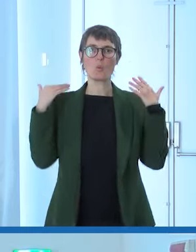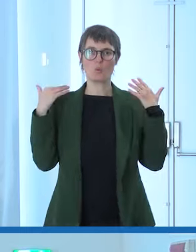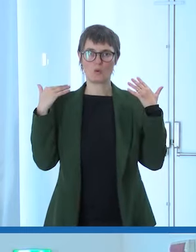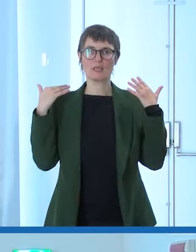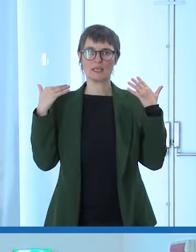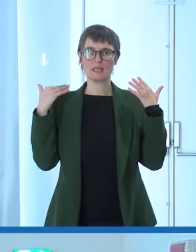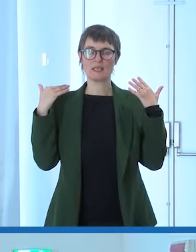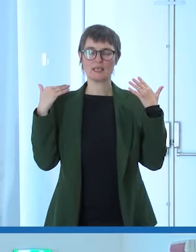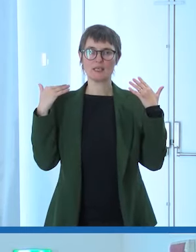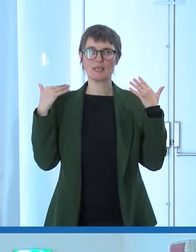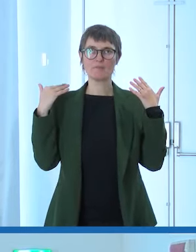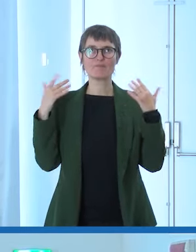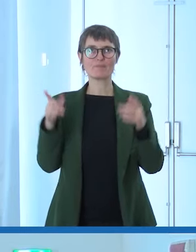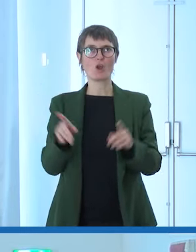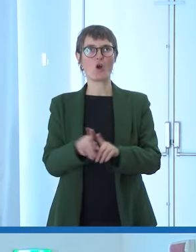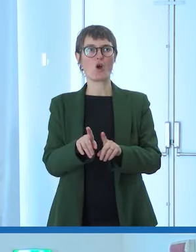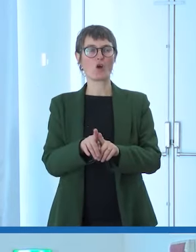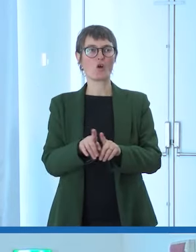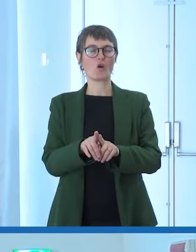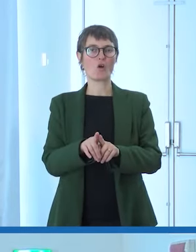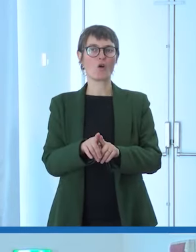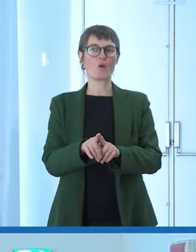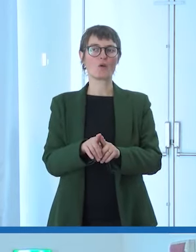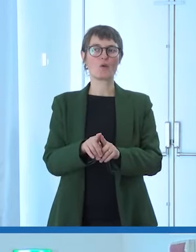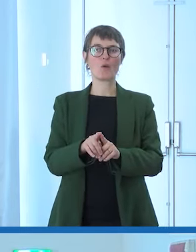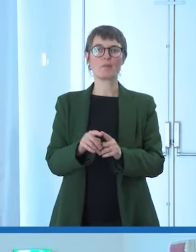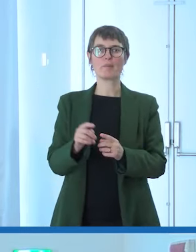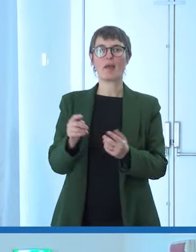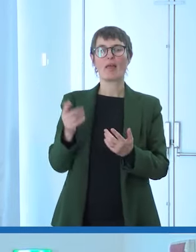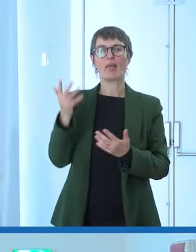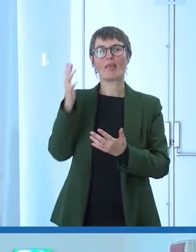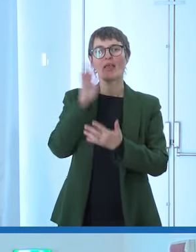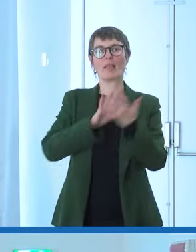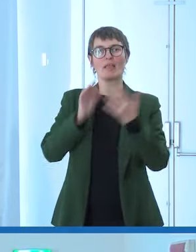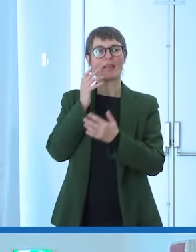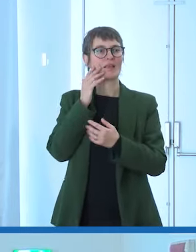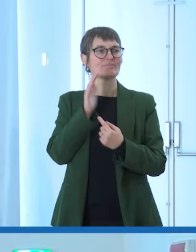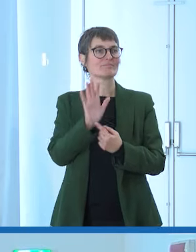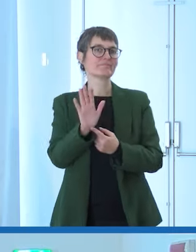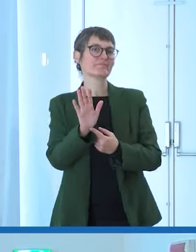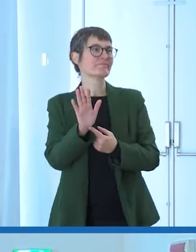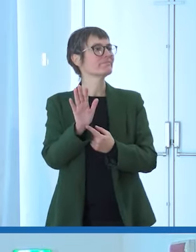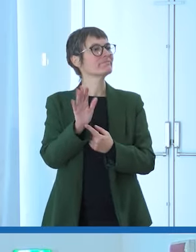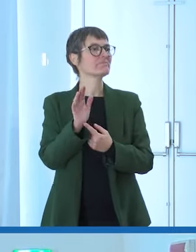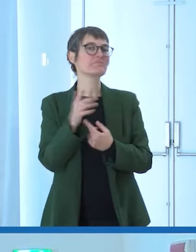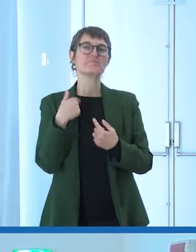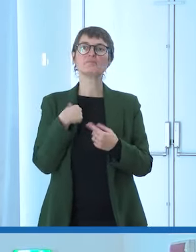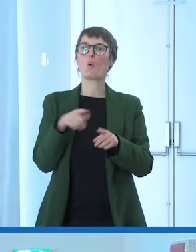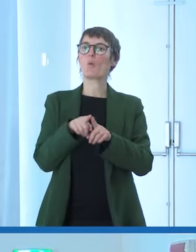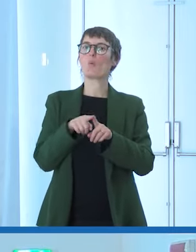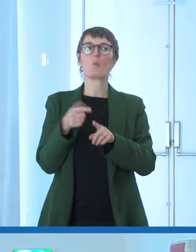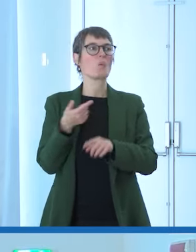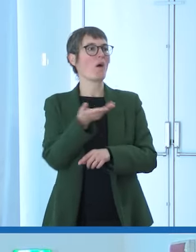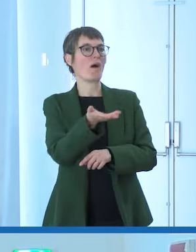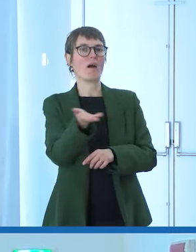normalmente diciamo camuffato per il desiderio di essere come tutti come dice un famoso libro